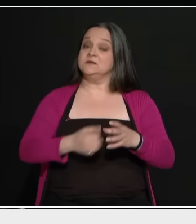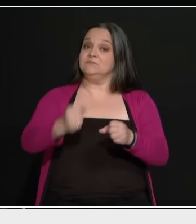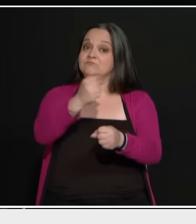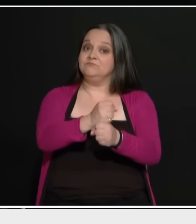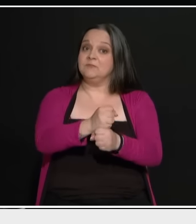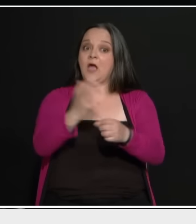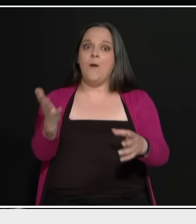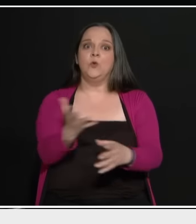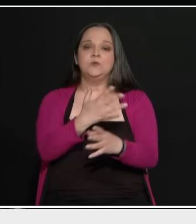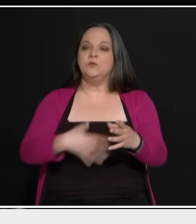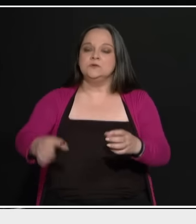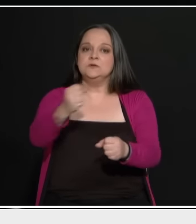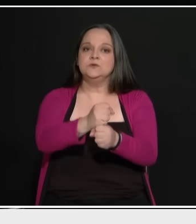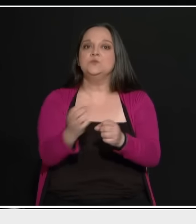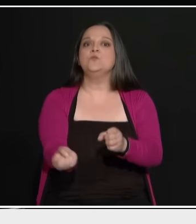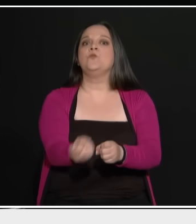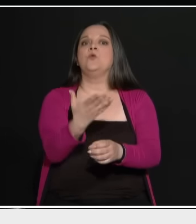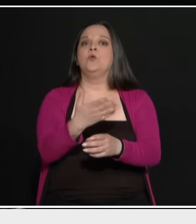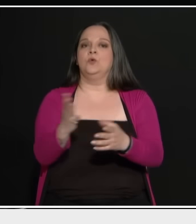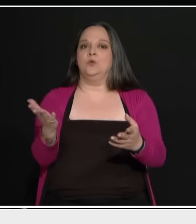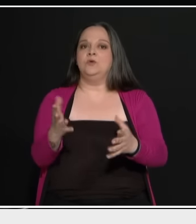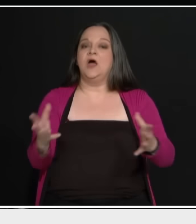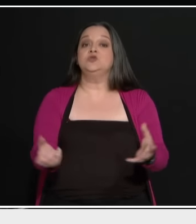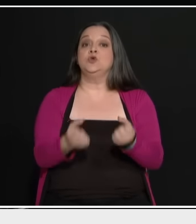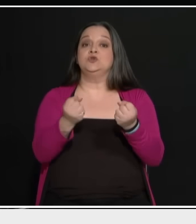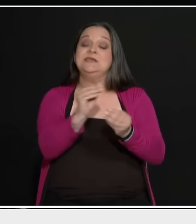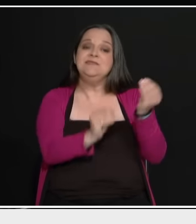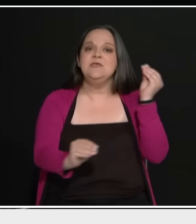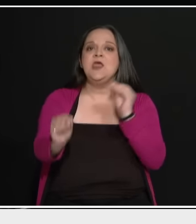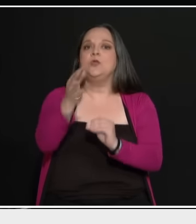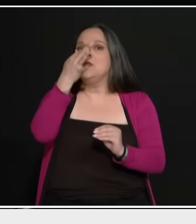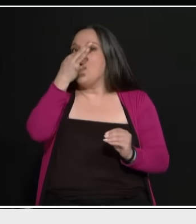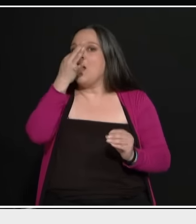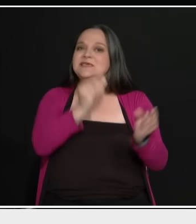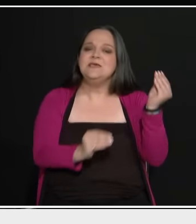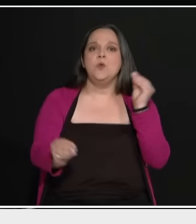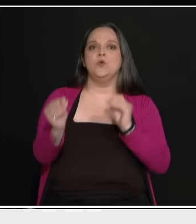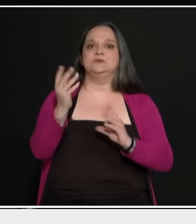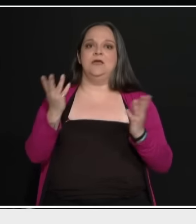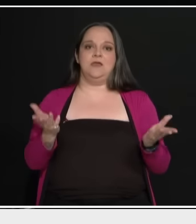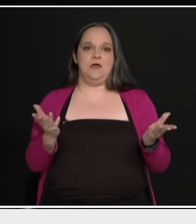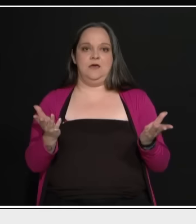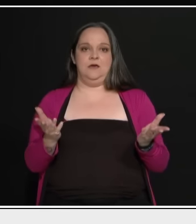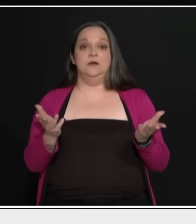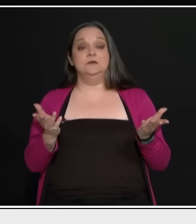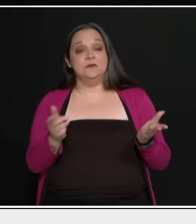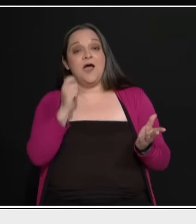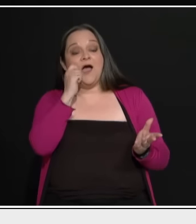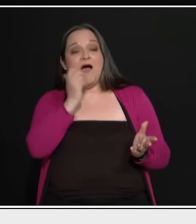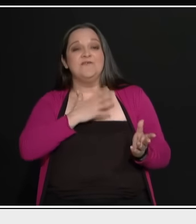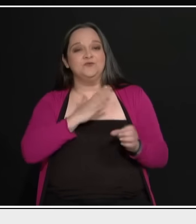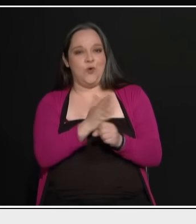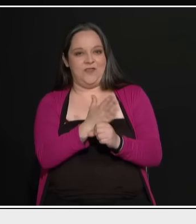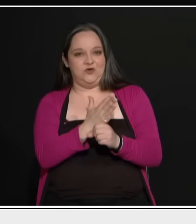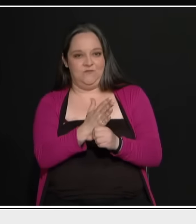σώσει την κατάσταση, να καθαρίσει την κατάσταση, τη βρώμηζε περισσότερο. Αυτό έπαθε ο κόσμος. Αυτοκαταστροφικές